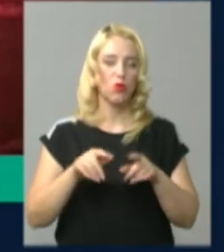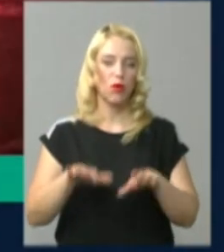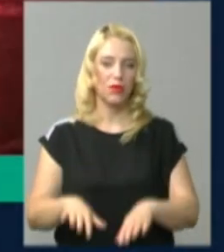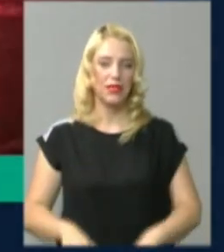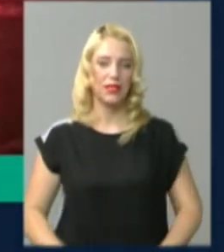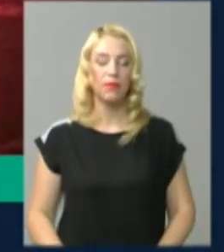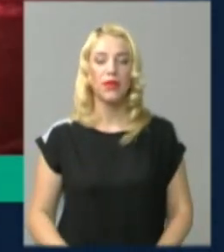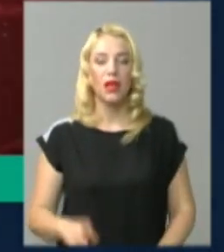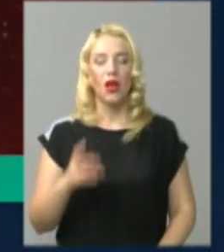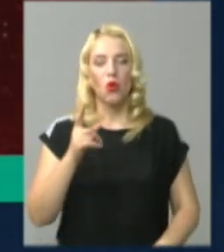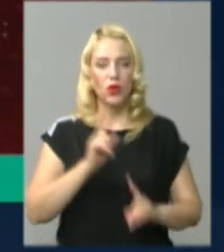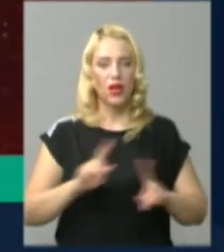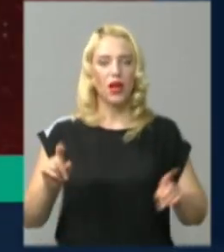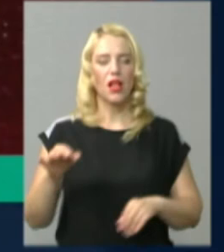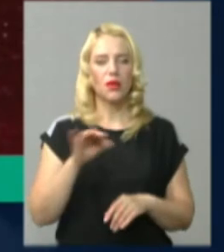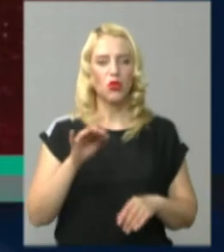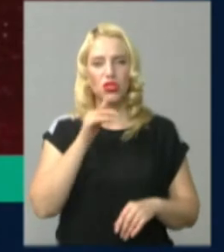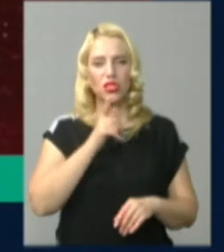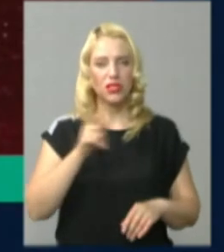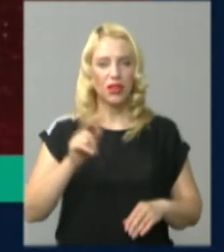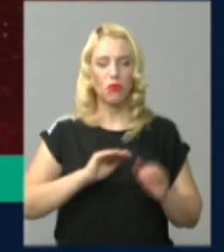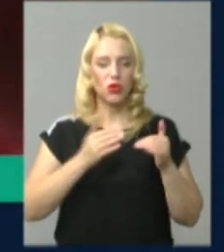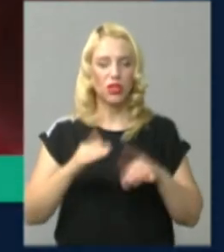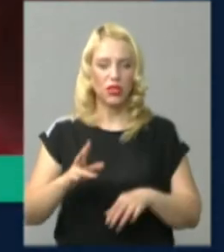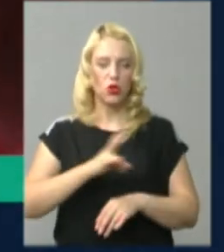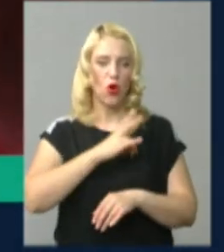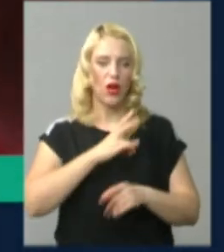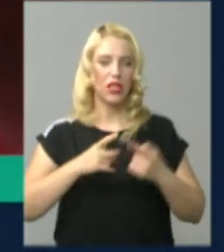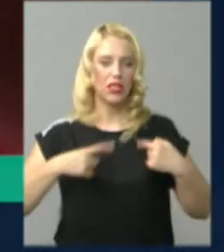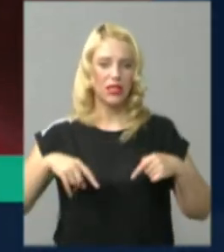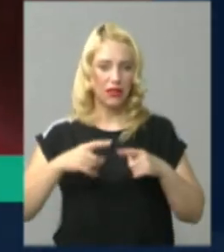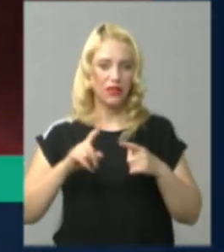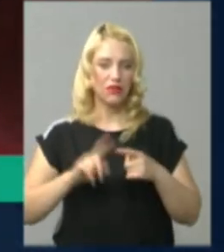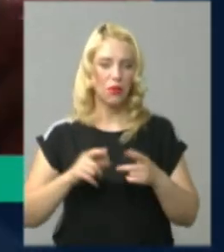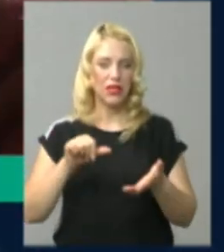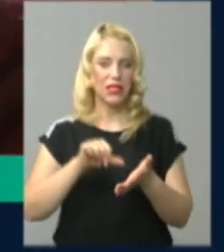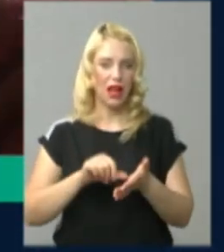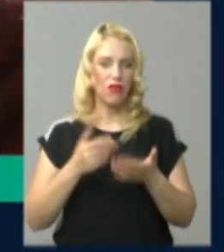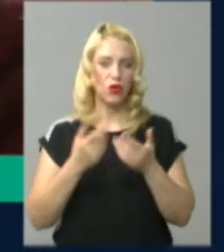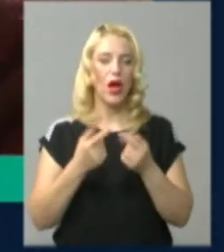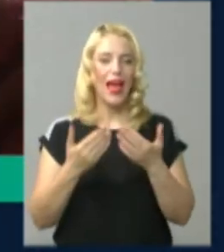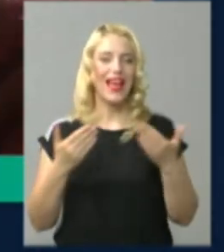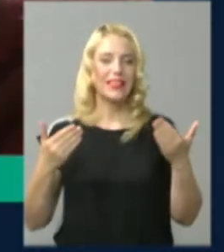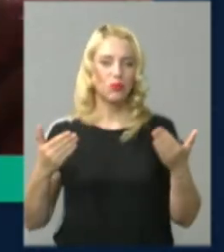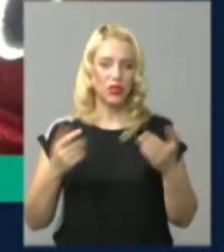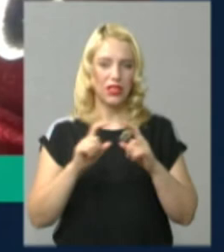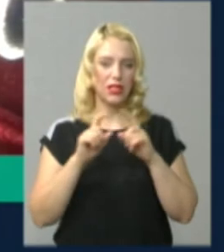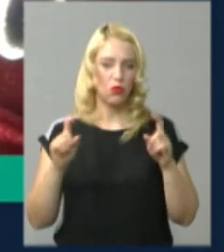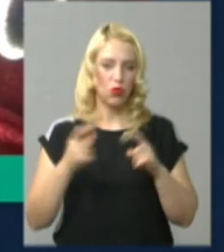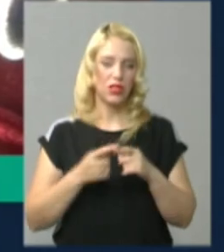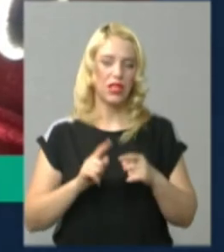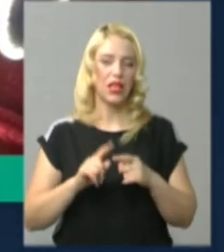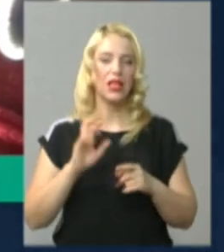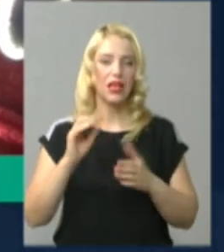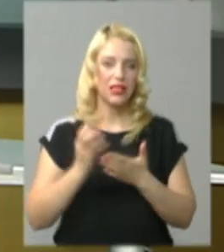Унікальну монету часів Подільського князівства представлено в експозиції Хмельницького обласного краєзавчого музею. Як віднайшли важливу знахідку для